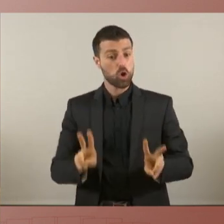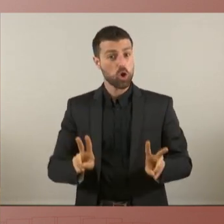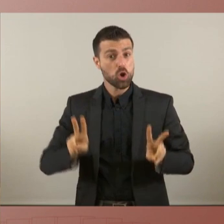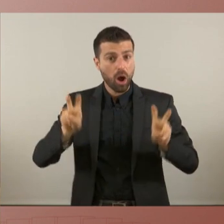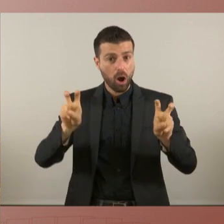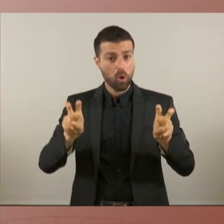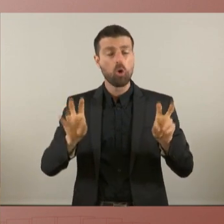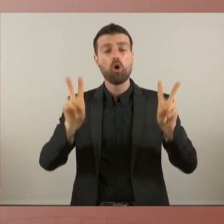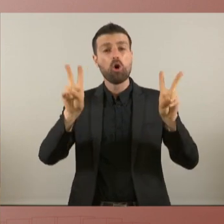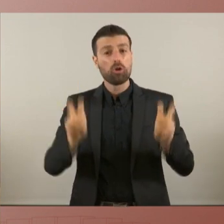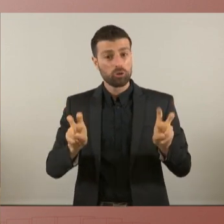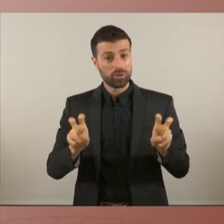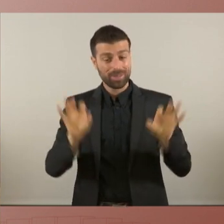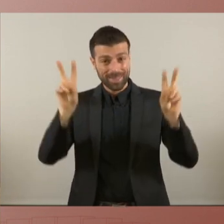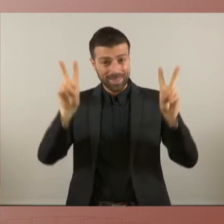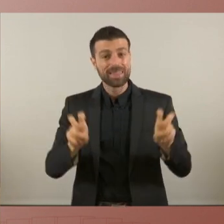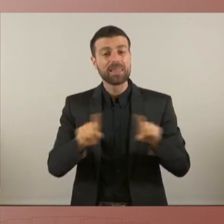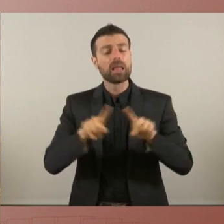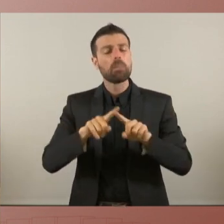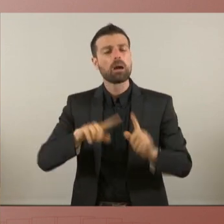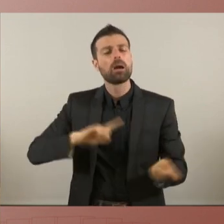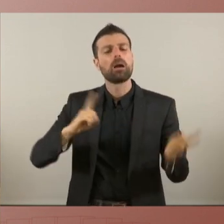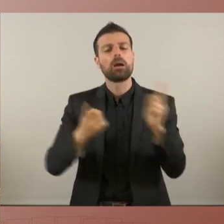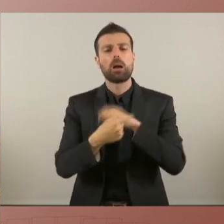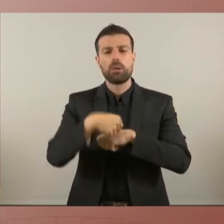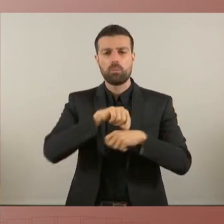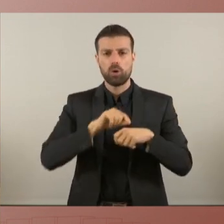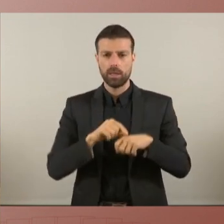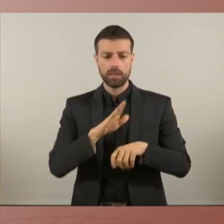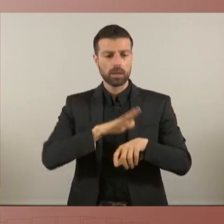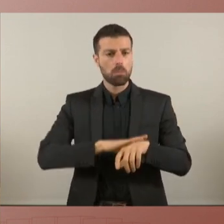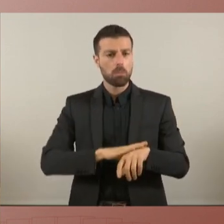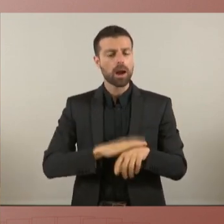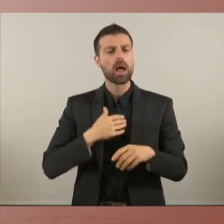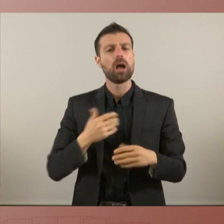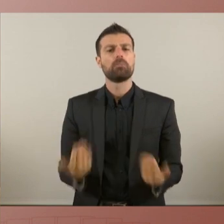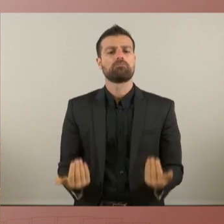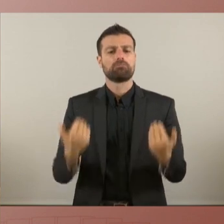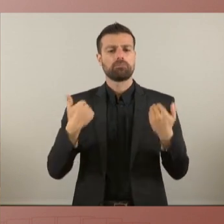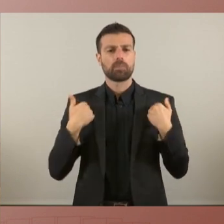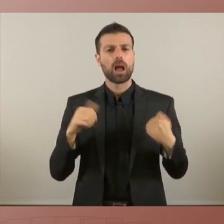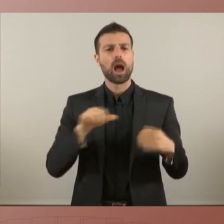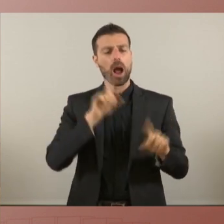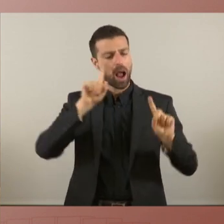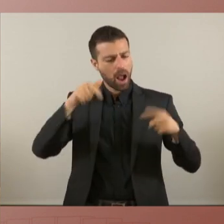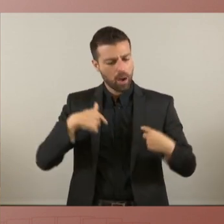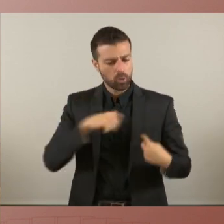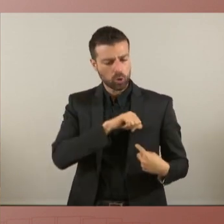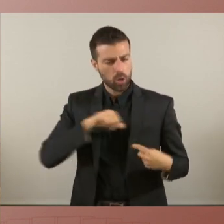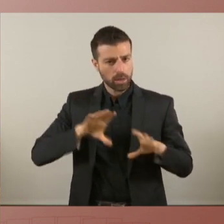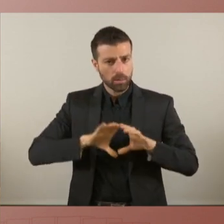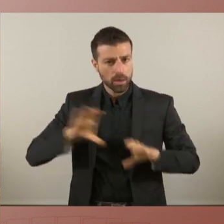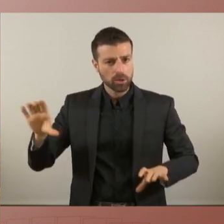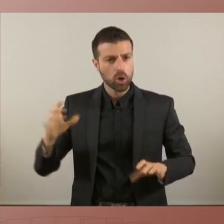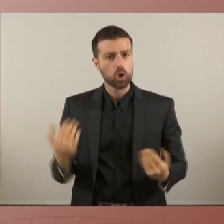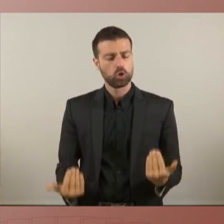obri les possibilitats reals d'un canvi polític per generar condicions d'autodeterminar-nos d'exercir la plena sobirania i